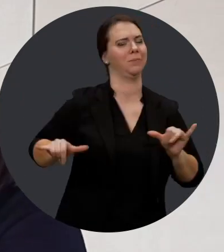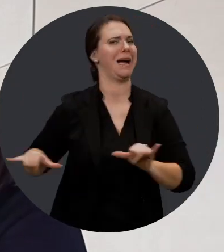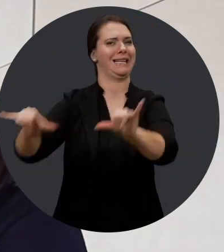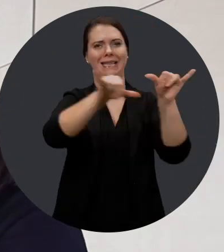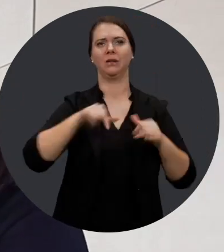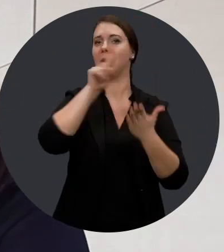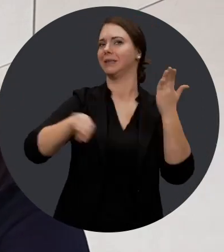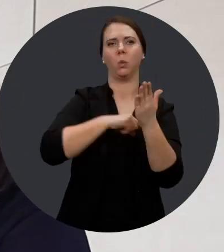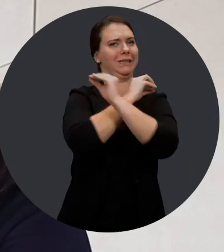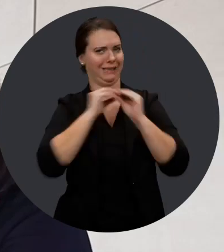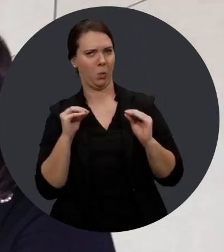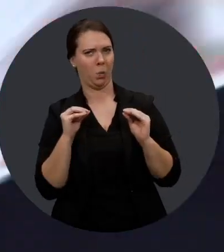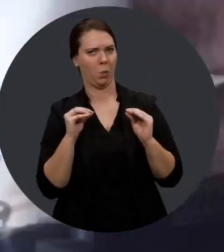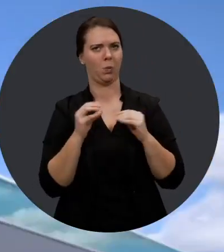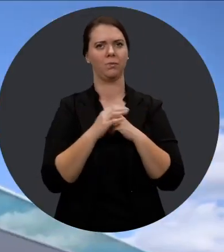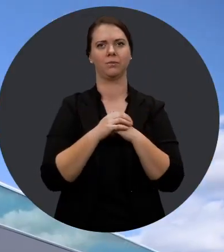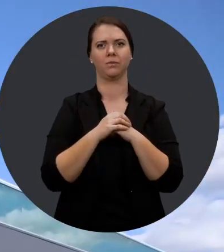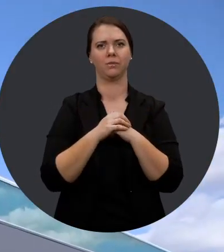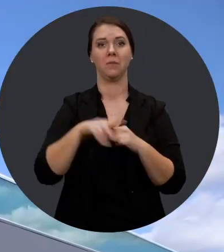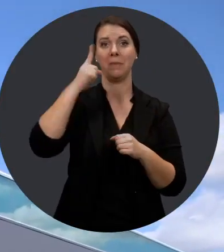de la même façon sans discrimination.